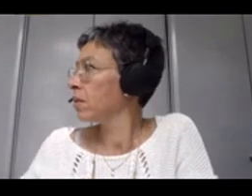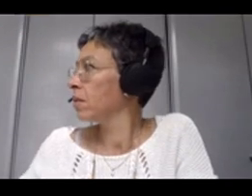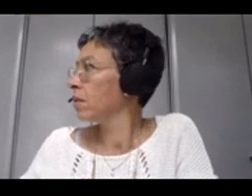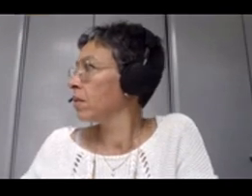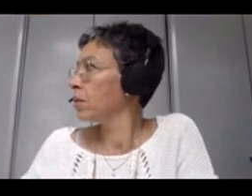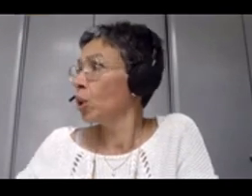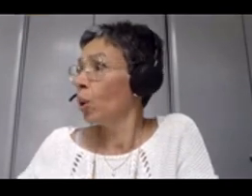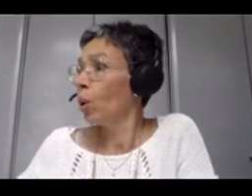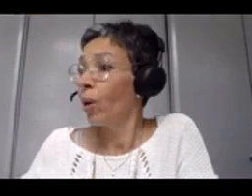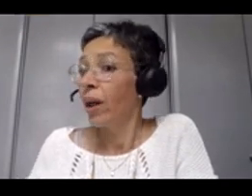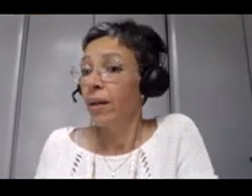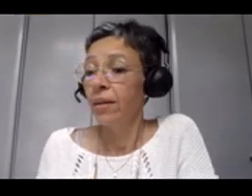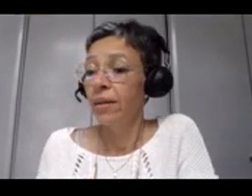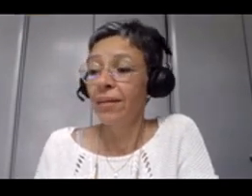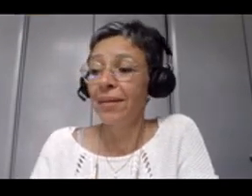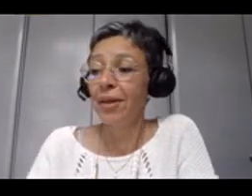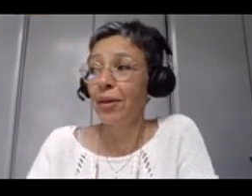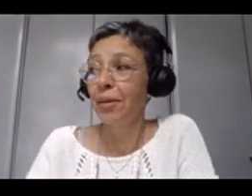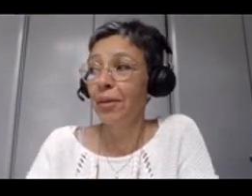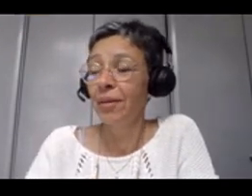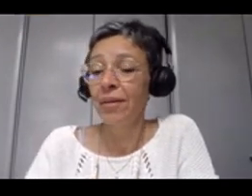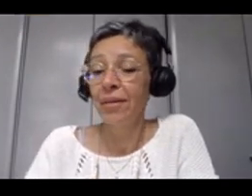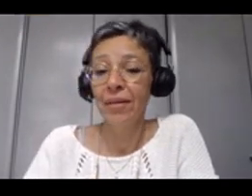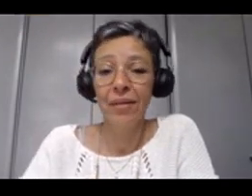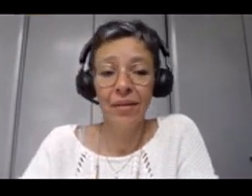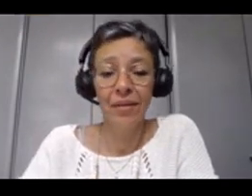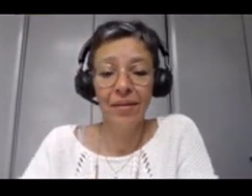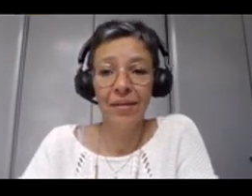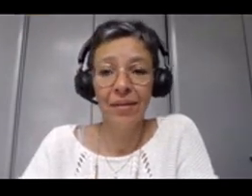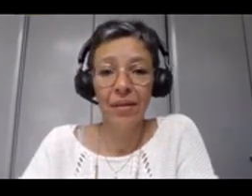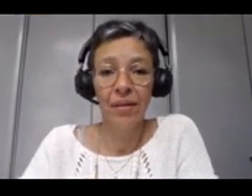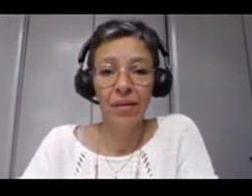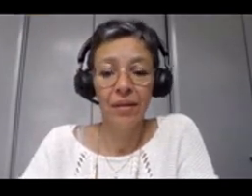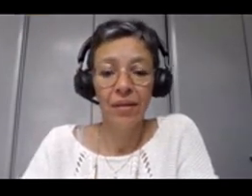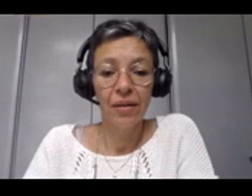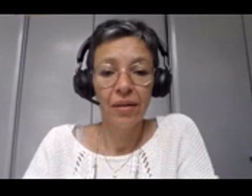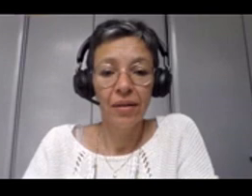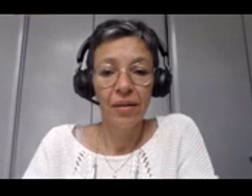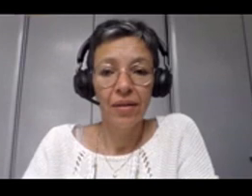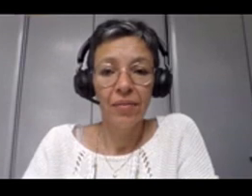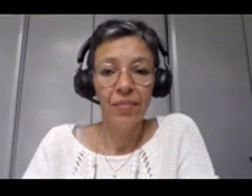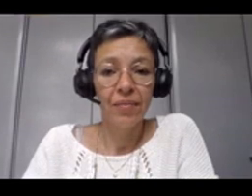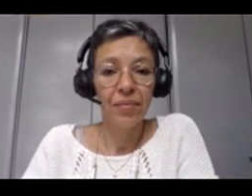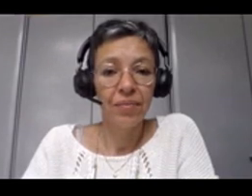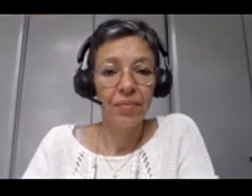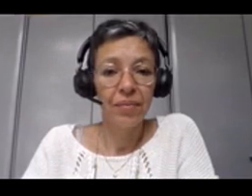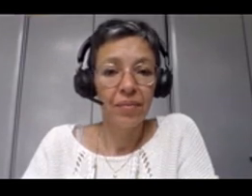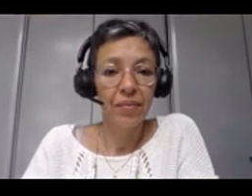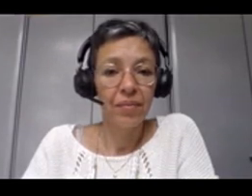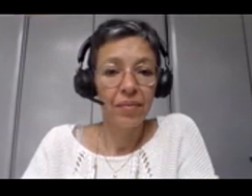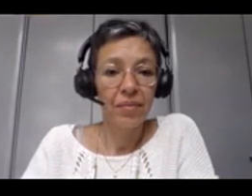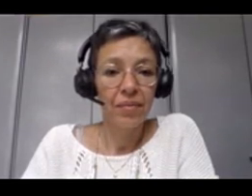pas quoi, quelque chose comme ça. Désolée. Affichage, fenêtre, et tu choisis ton nom.